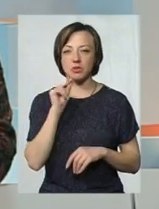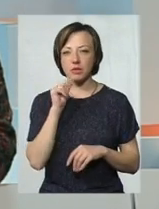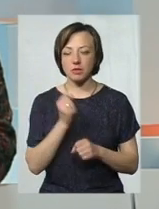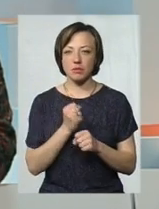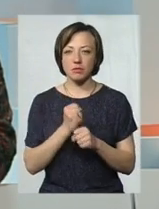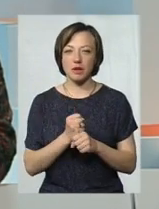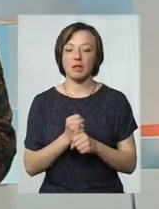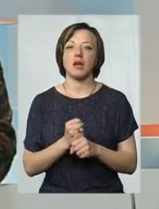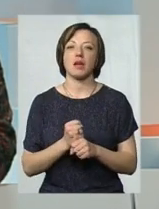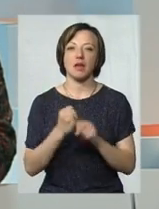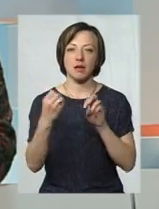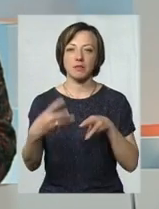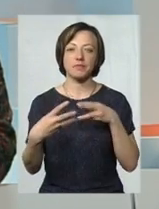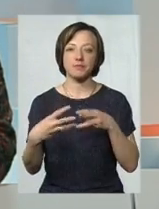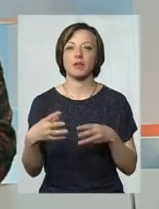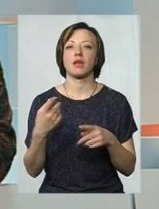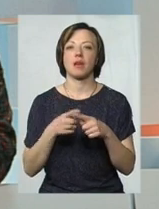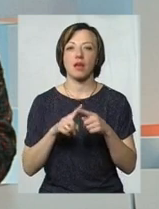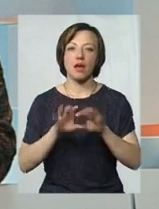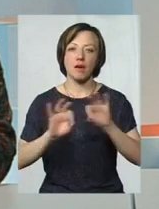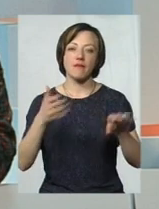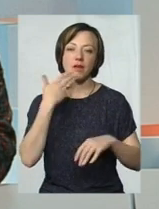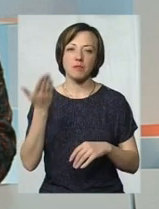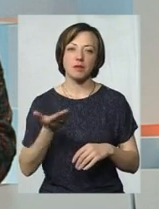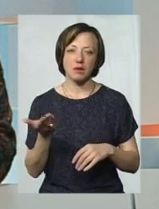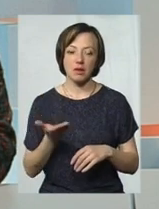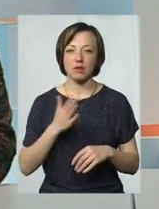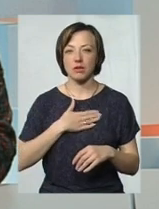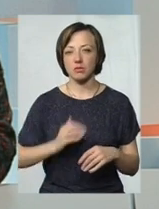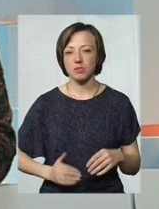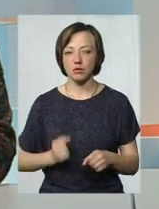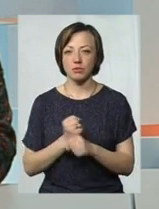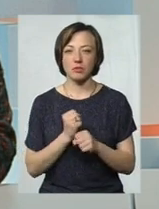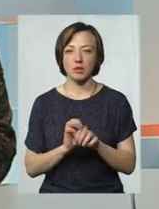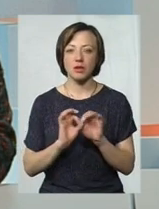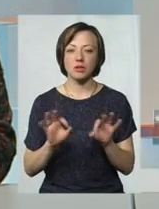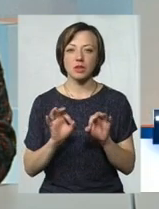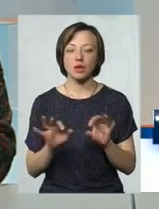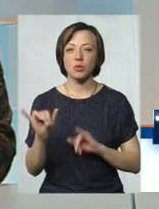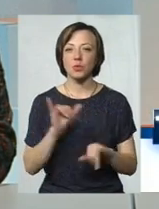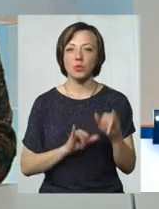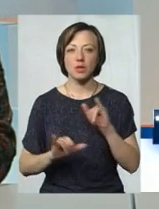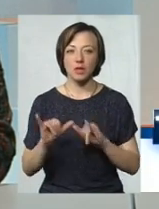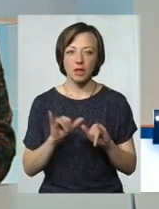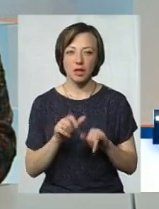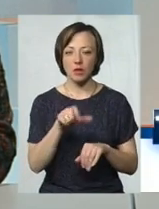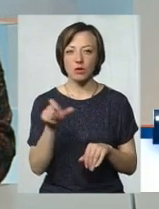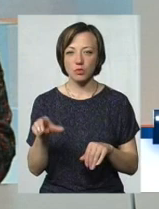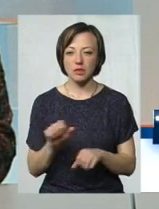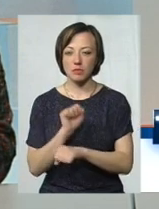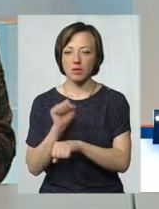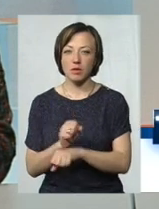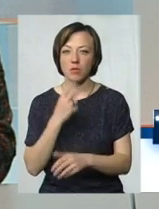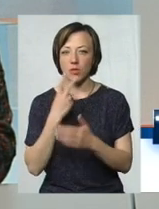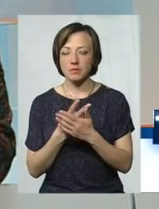вебінар безкоштовний, онлайн, наша компанія, я особисто. І ми хочемо розказати, куди ж людям йти, соціальних мереж, які заблокували,